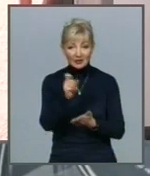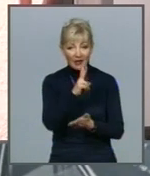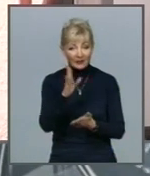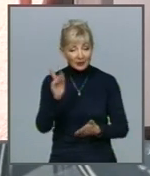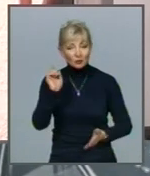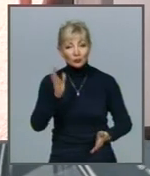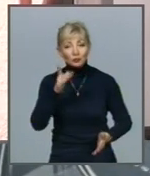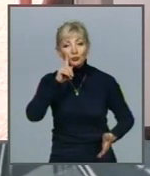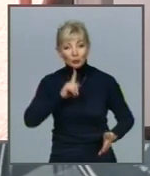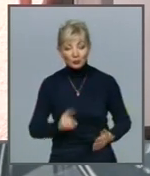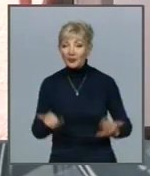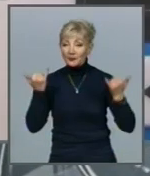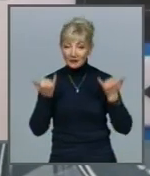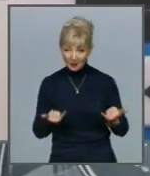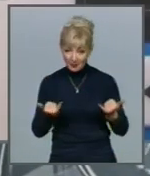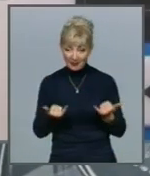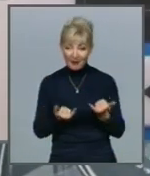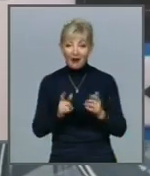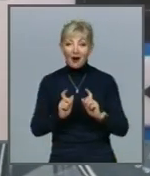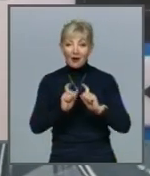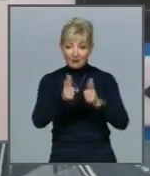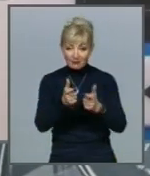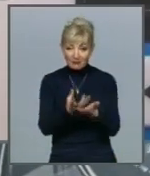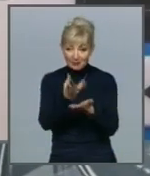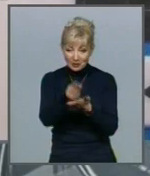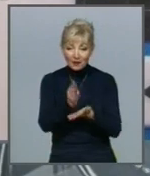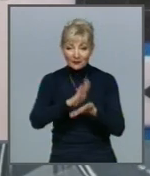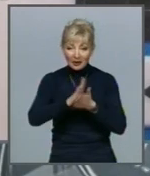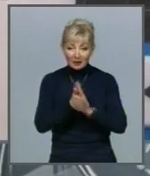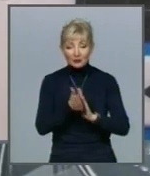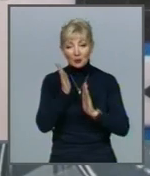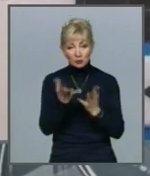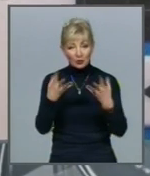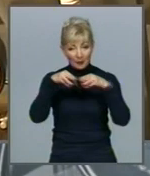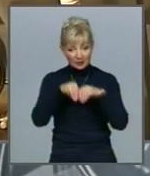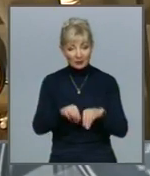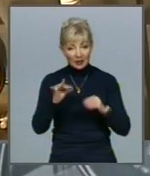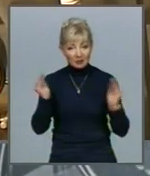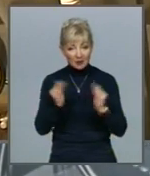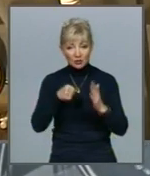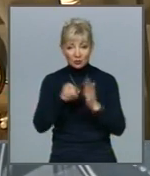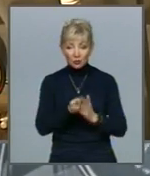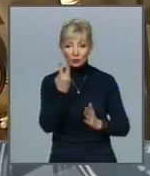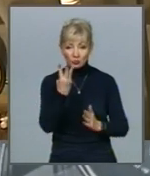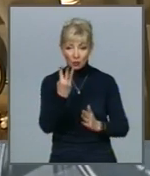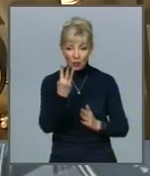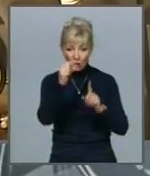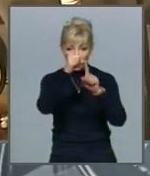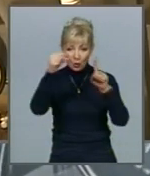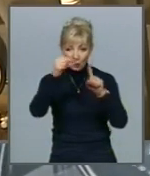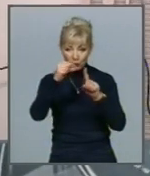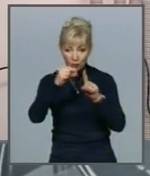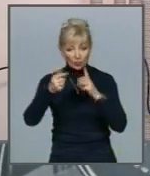зручнішою Відтепер кількість платежів в публічних договорах буде оптимізовано і зменшено до трьох пунктів Раніше